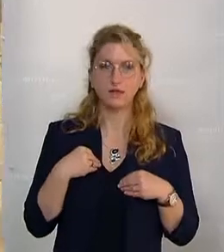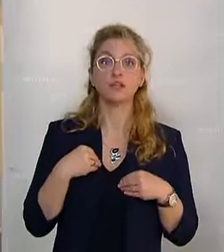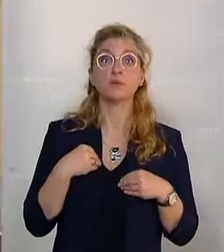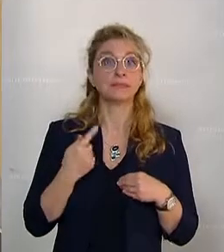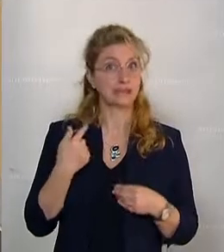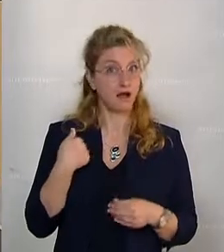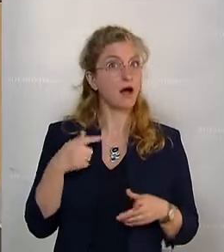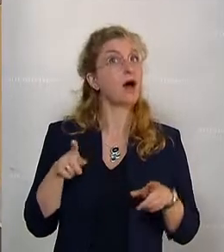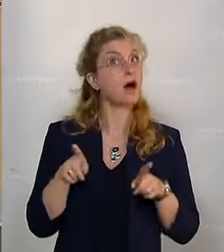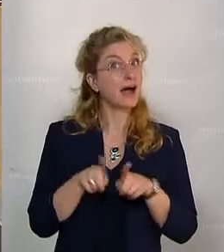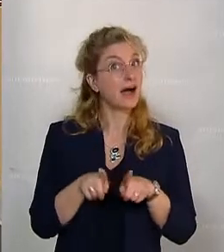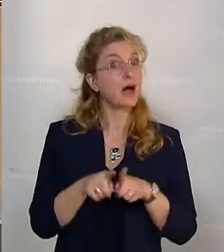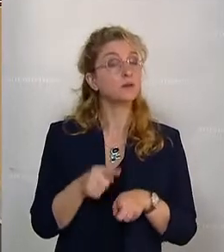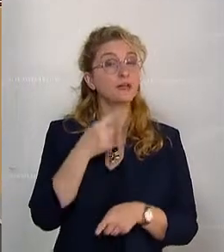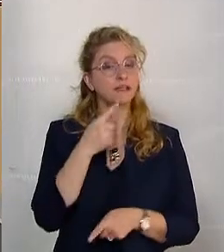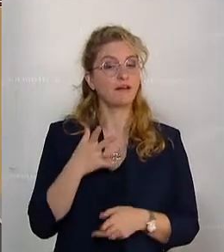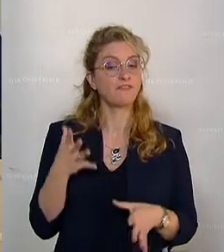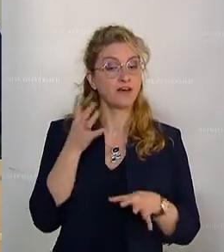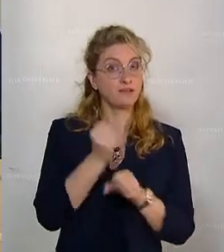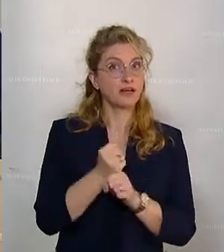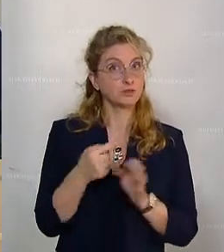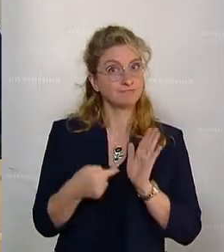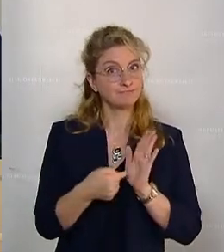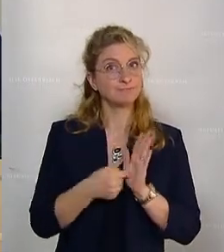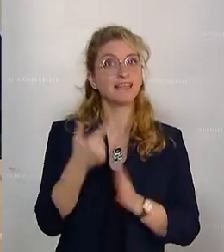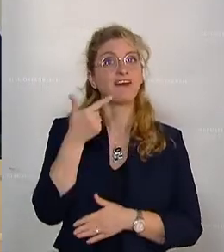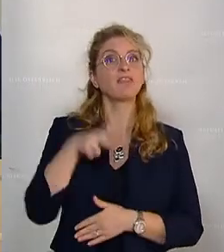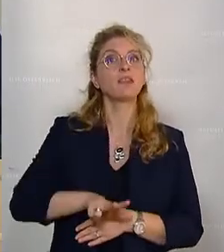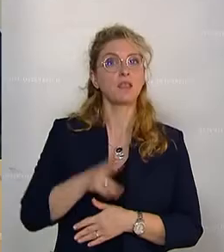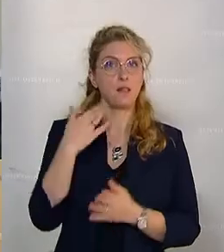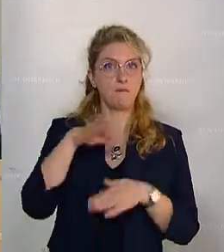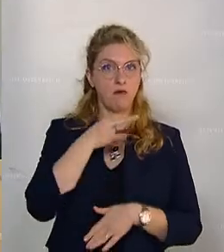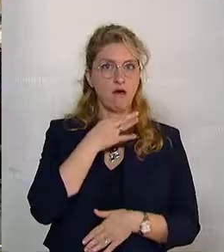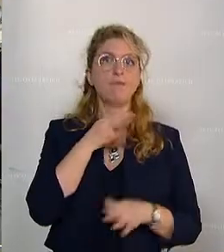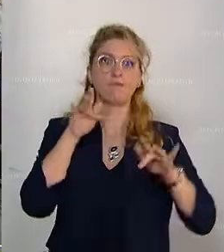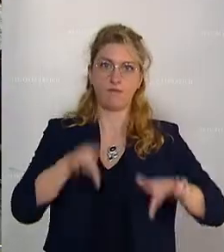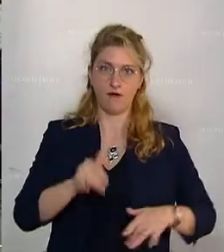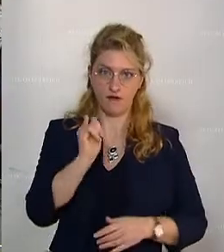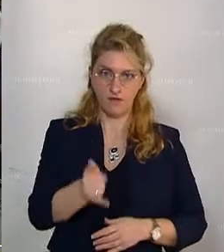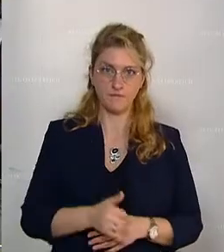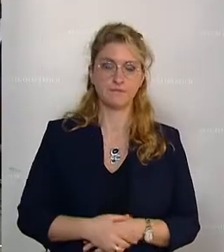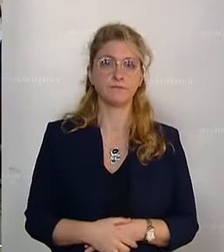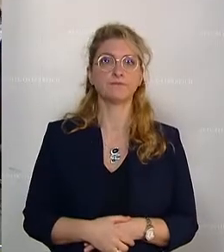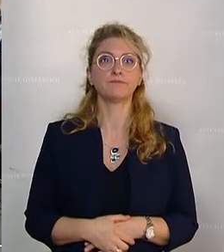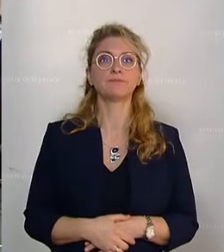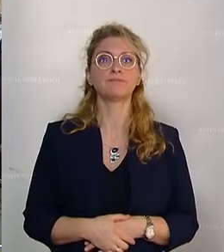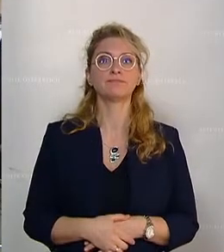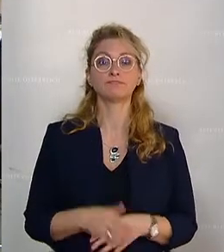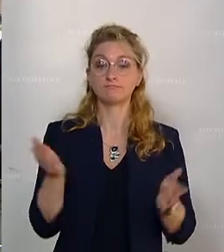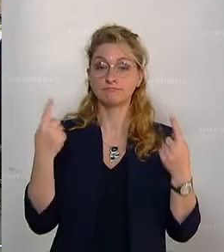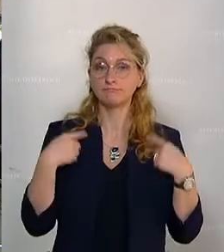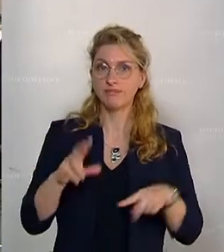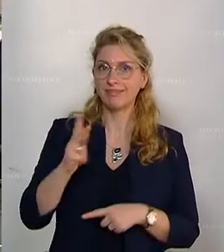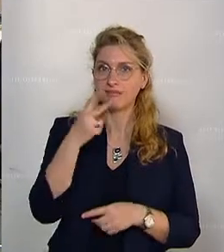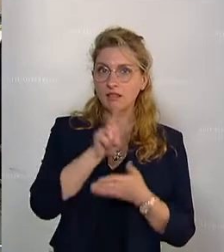stelle ich die verfassungsmäßig erforderliche Zweidrittelmehrheit fest. Wir kommen somit zur dritten